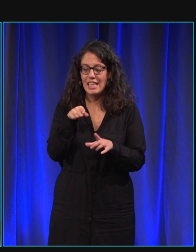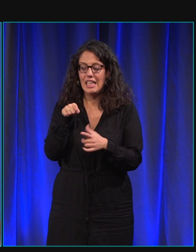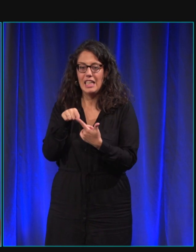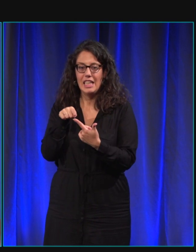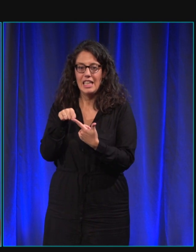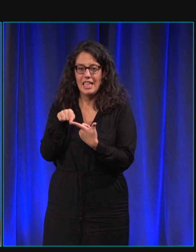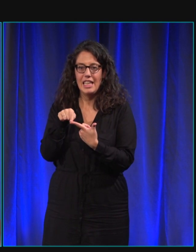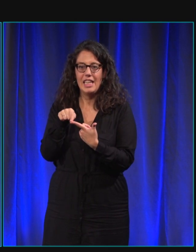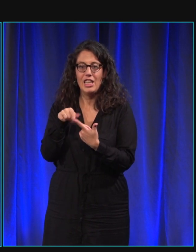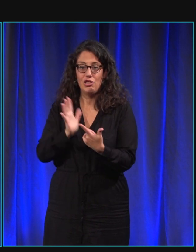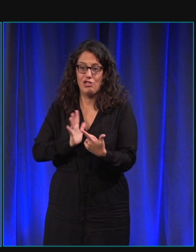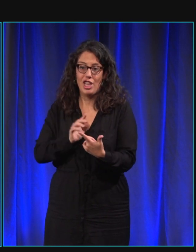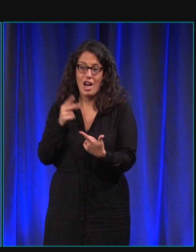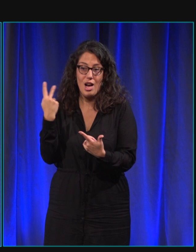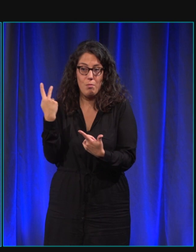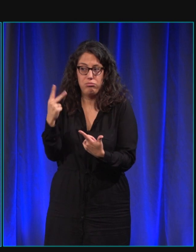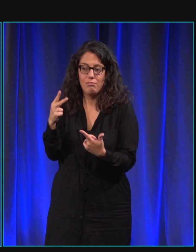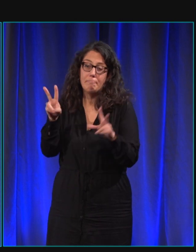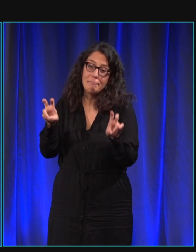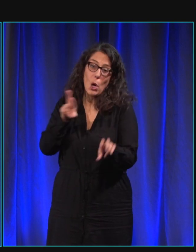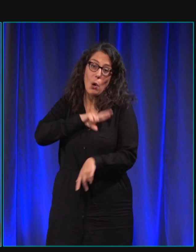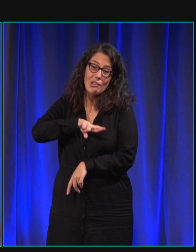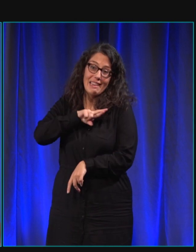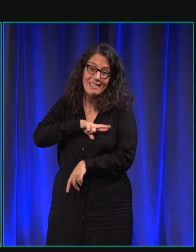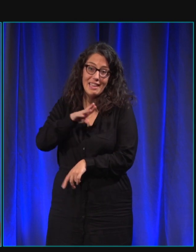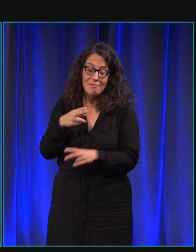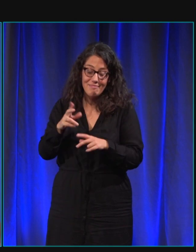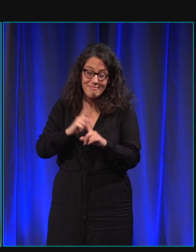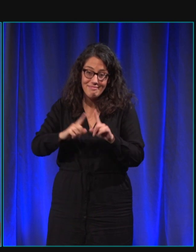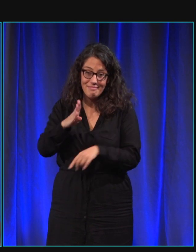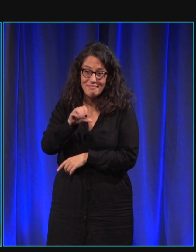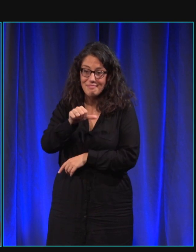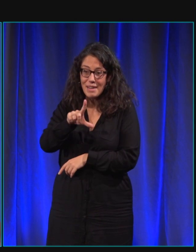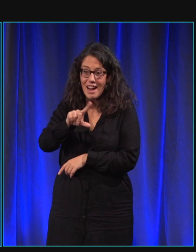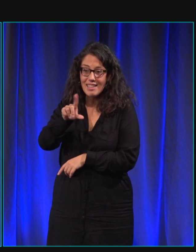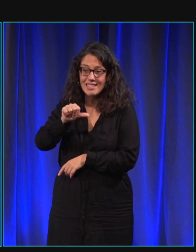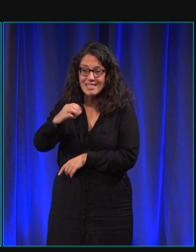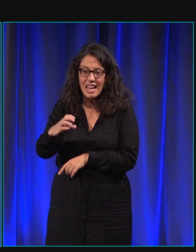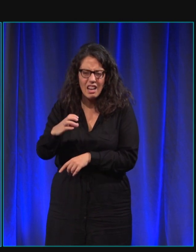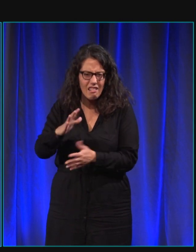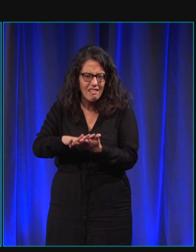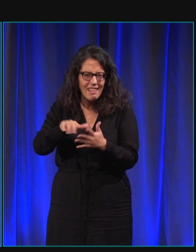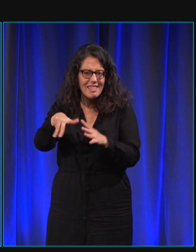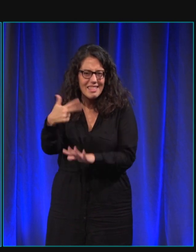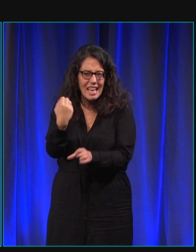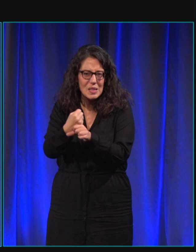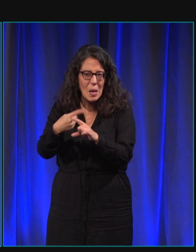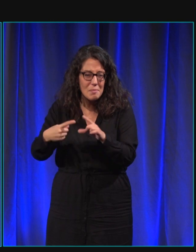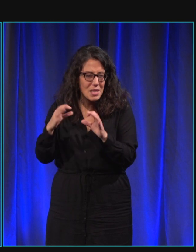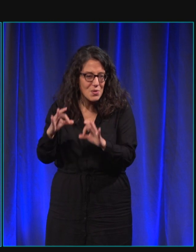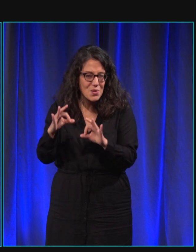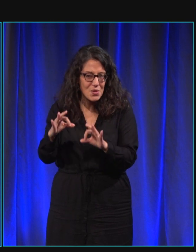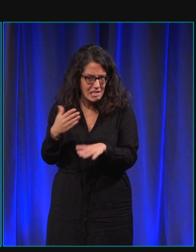votre chien retraité, Balzac, qui a lui 13 ans et demi, vous m'avez dit, c'est ça ? Voilà, donc,